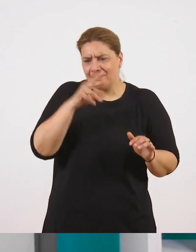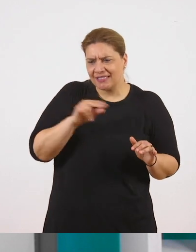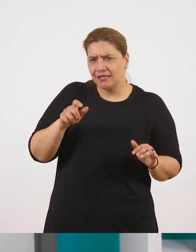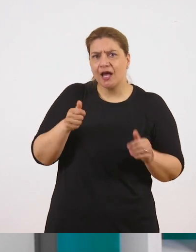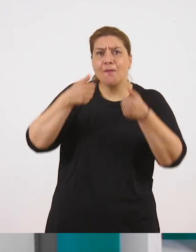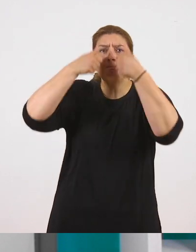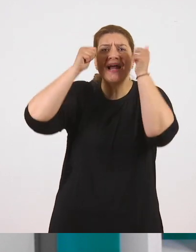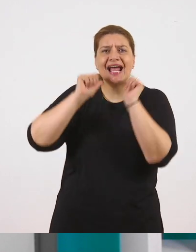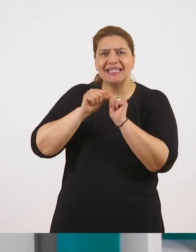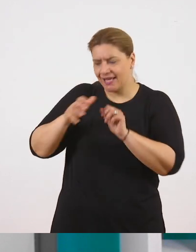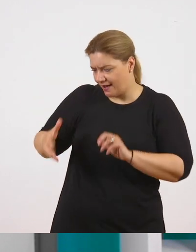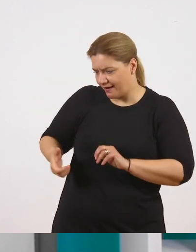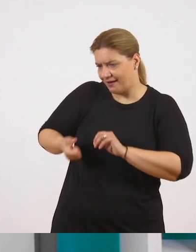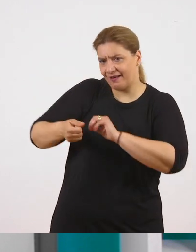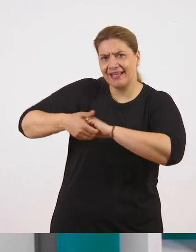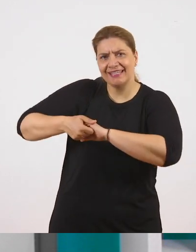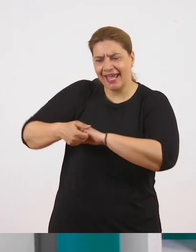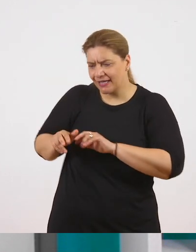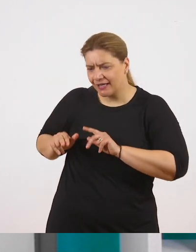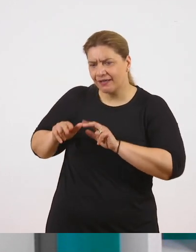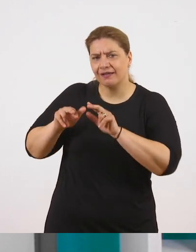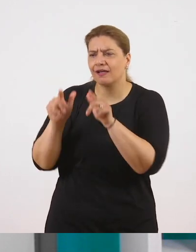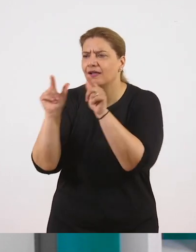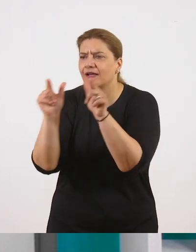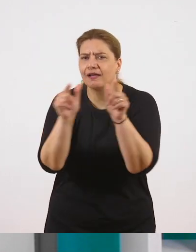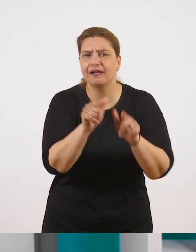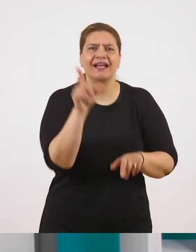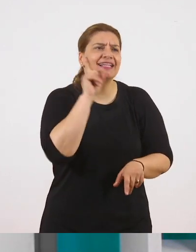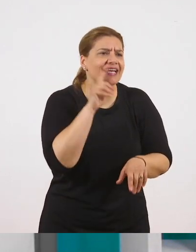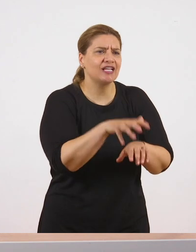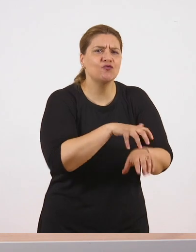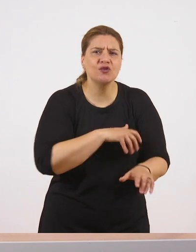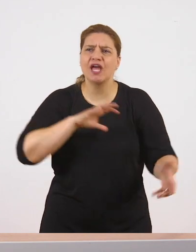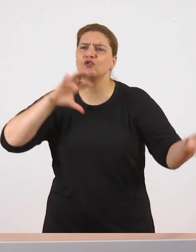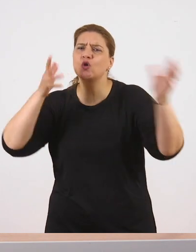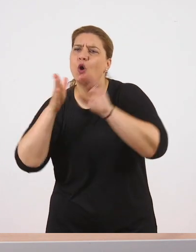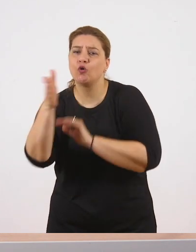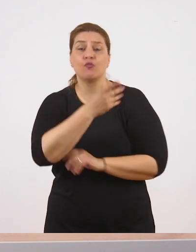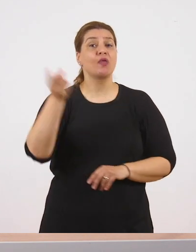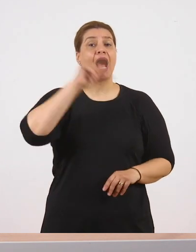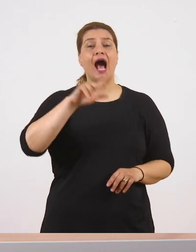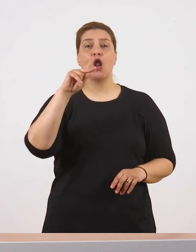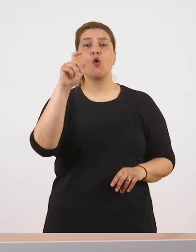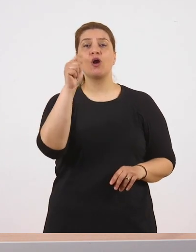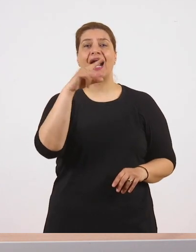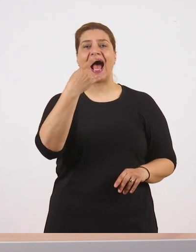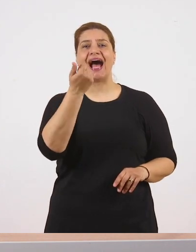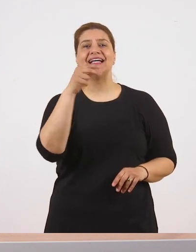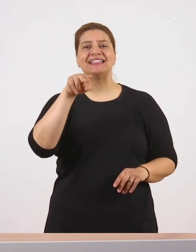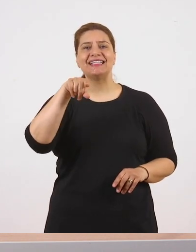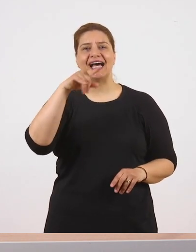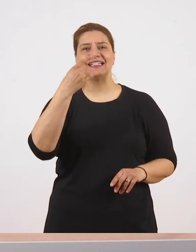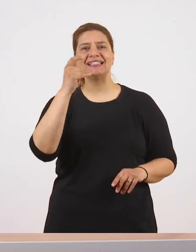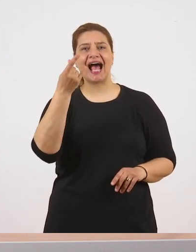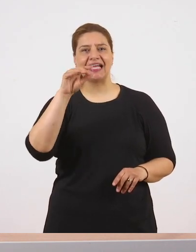συντρέξει τις γυναίκες, τις φτωχές και τον κόσμο. Ή τον Καζαντζάκη από την αναφορά στον Γκρέκο,